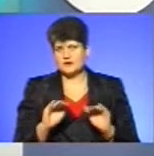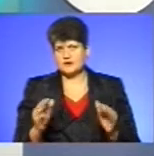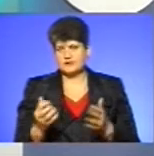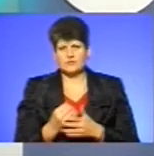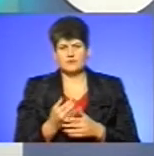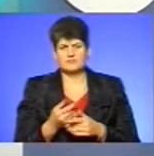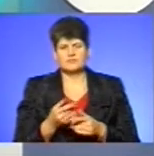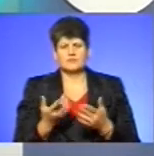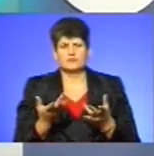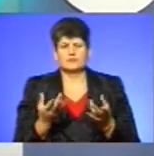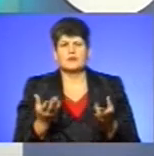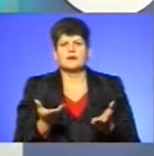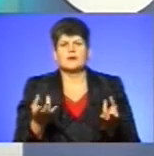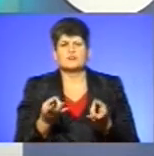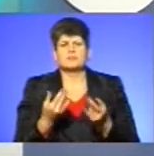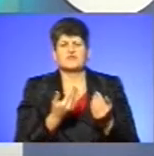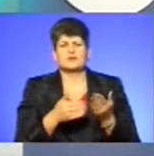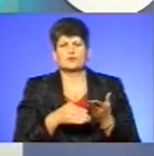була насправді потреба в їхній допомозі?